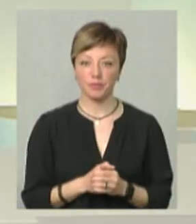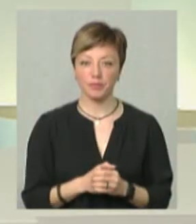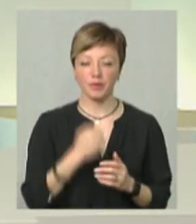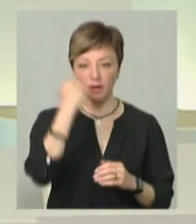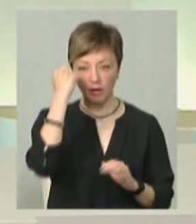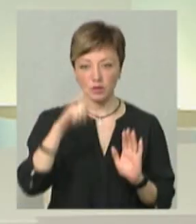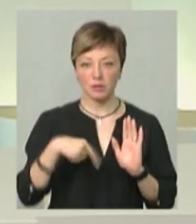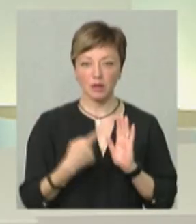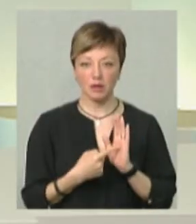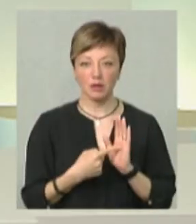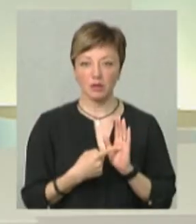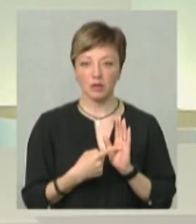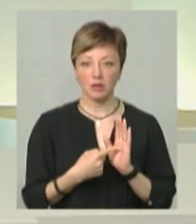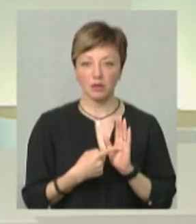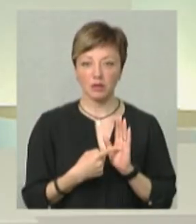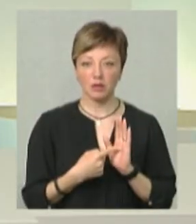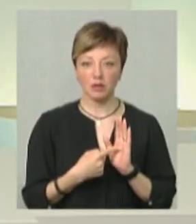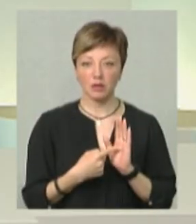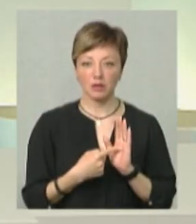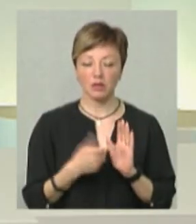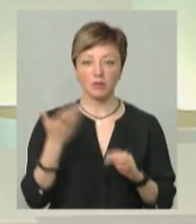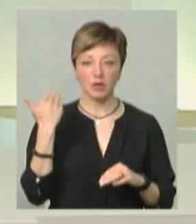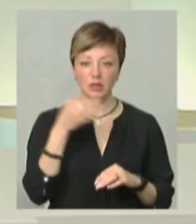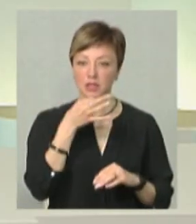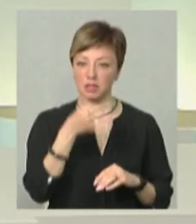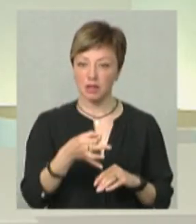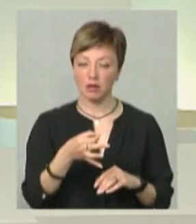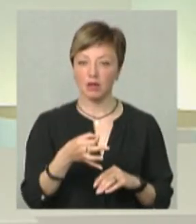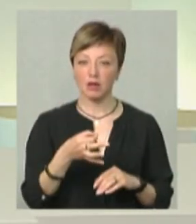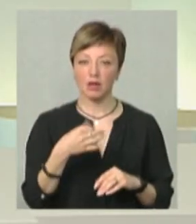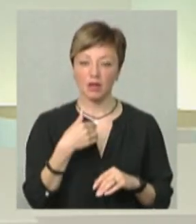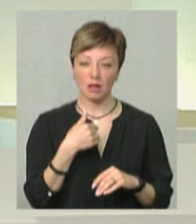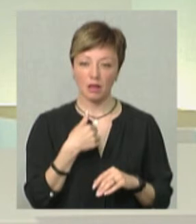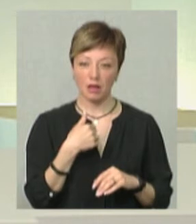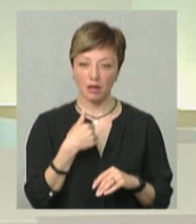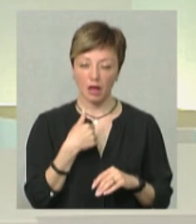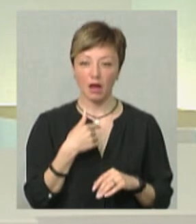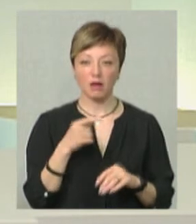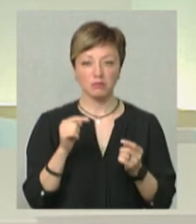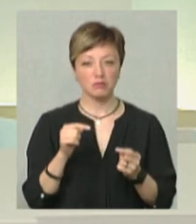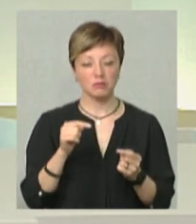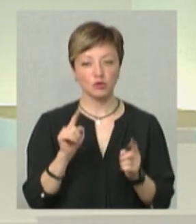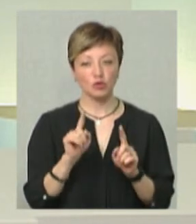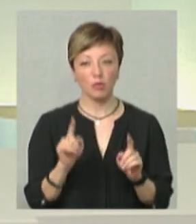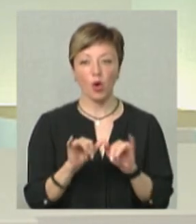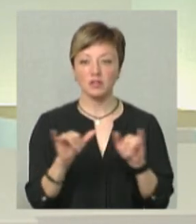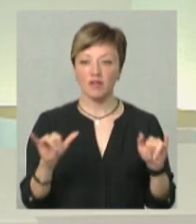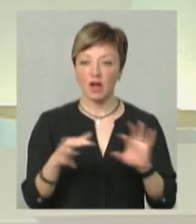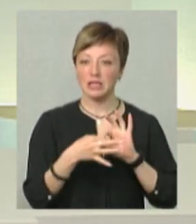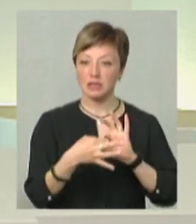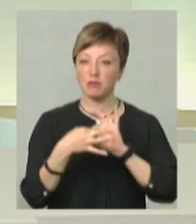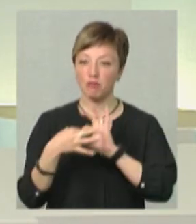Дякую за запитання, Богдан. Власне кажучи, як я вже попередньо сказав, я прихильник того, щоб розвивати інституційну співпрацю.